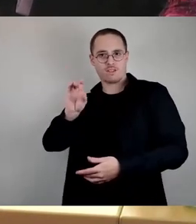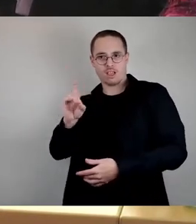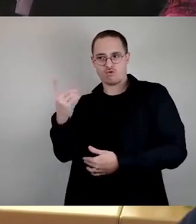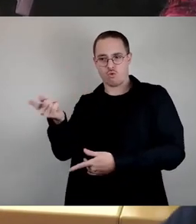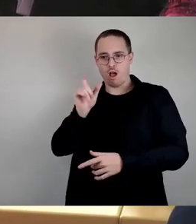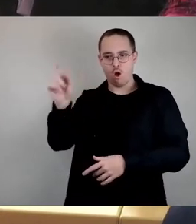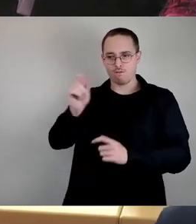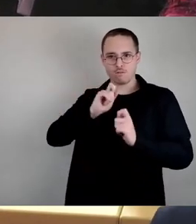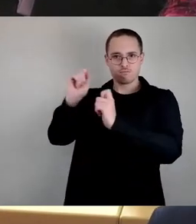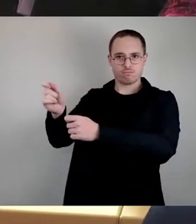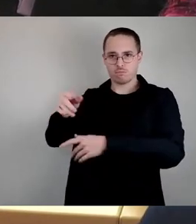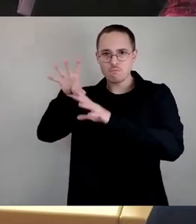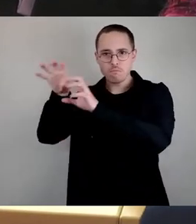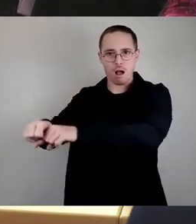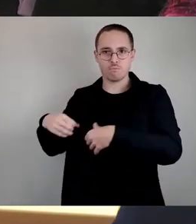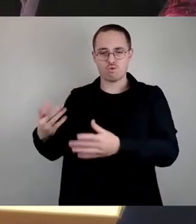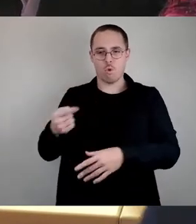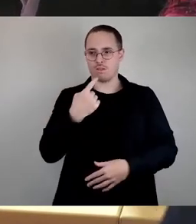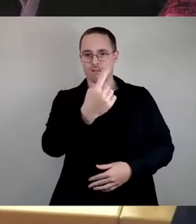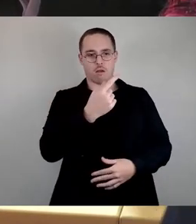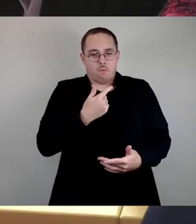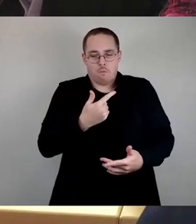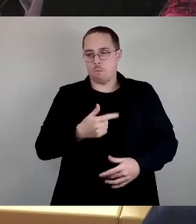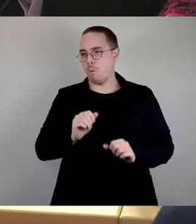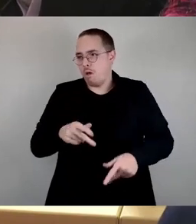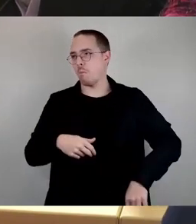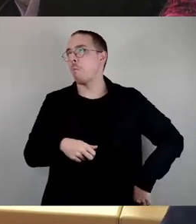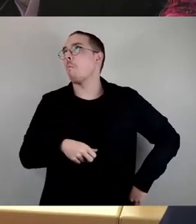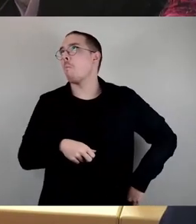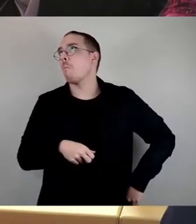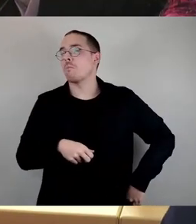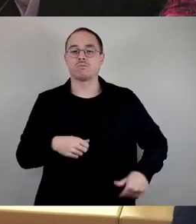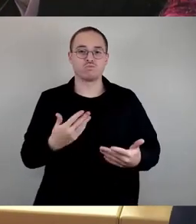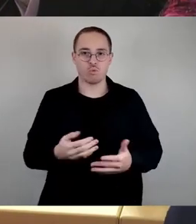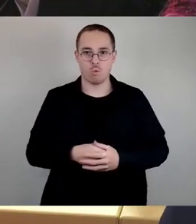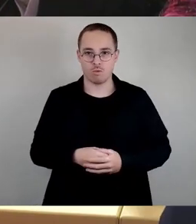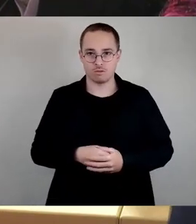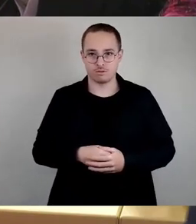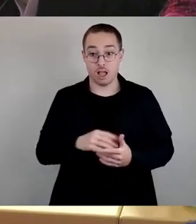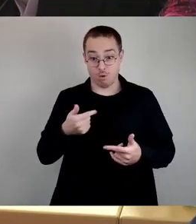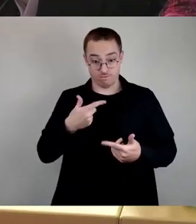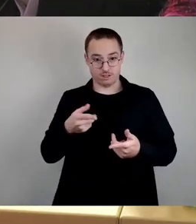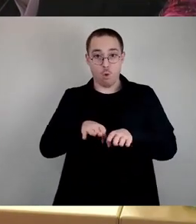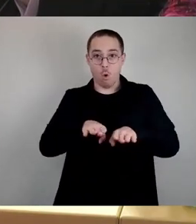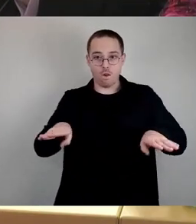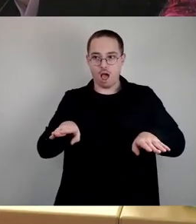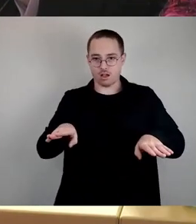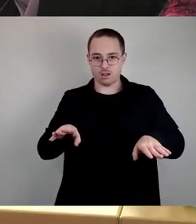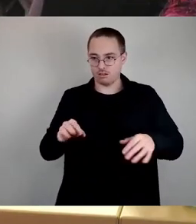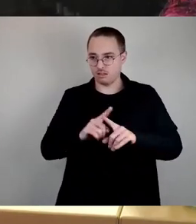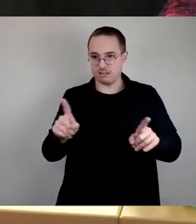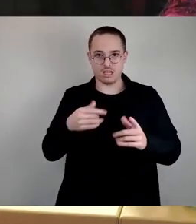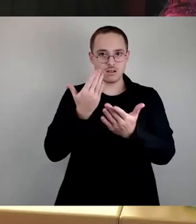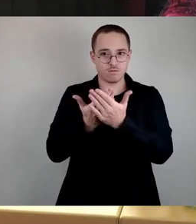gewähren, schreiten zu keiner Zeit ein, die zudem auch jeglicher objektiven Grundlage entbehren. Das lassen Sie jederzeit gewähren.